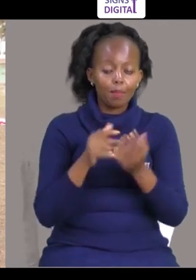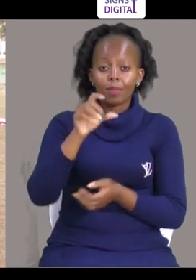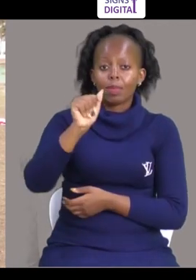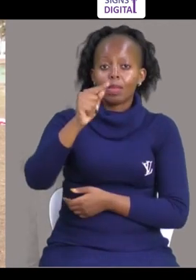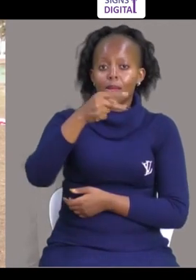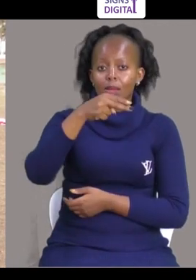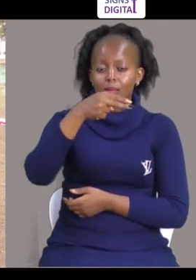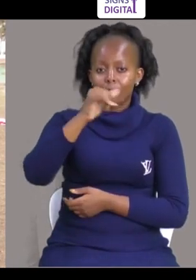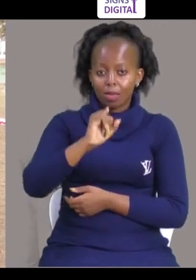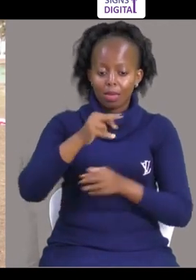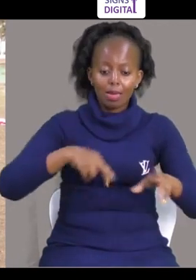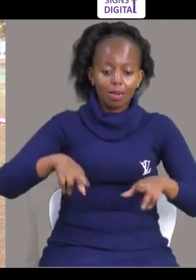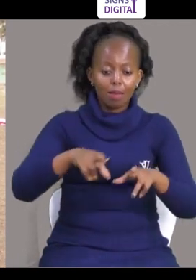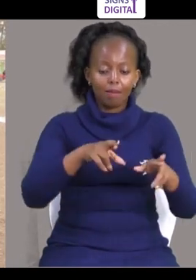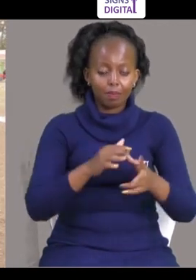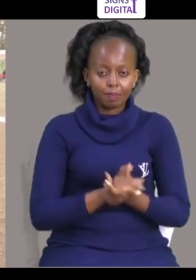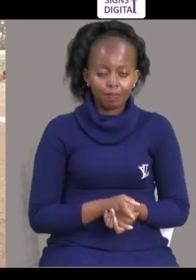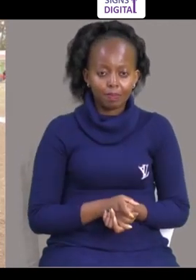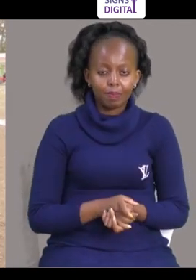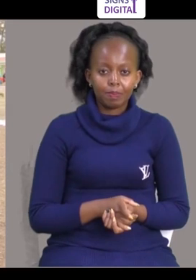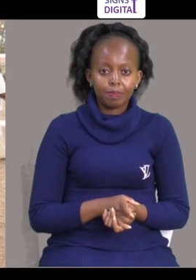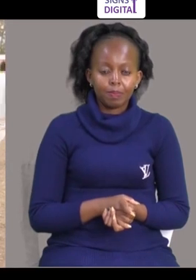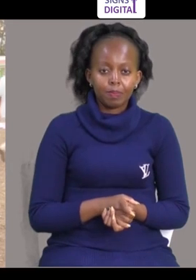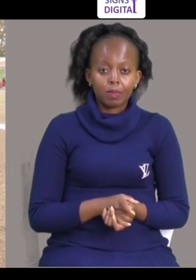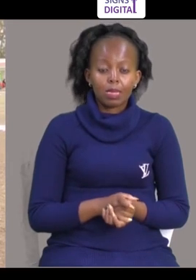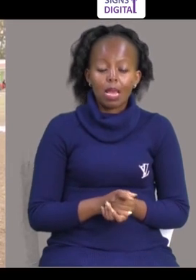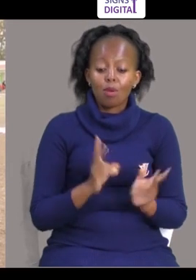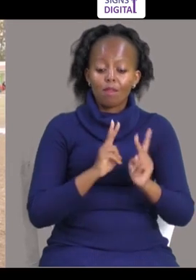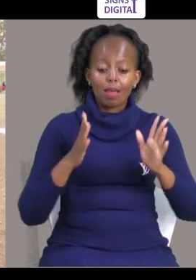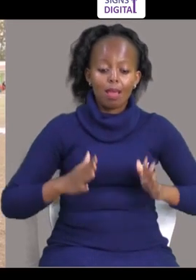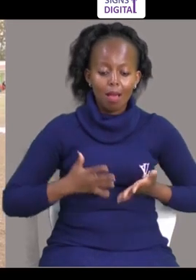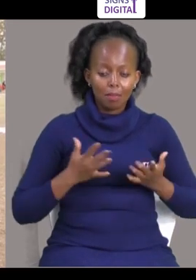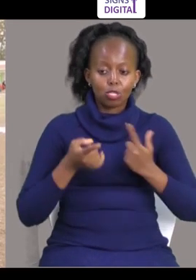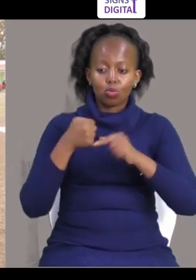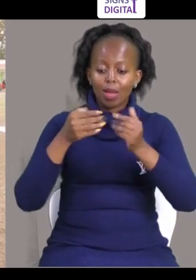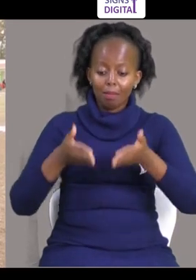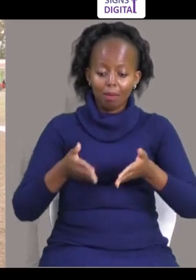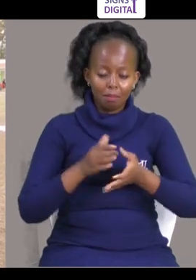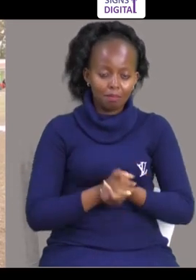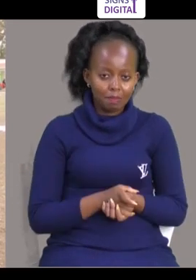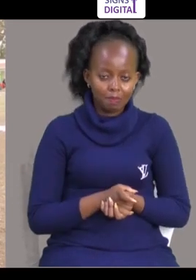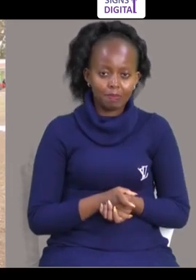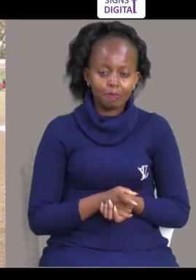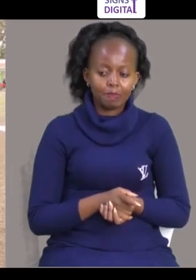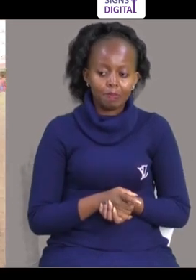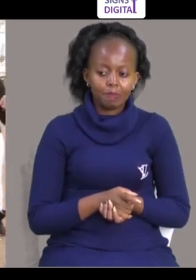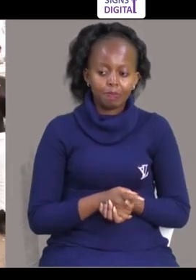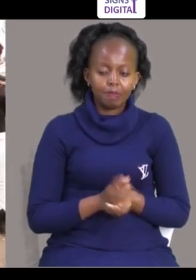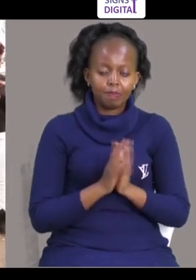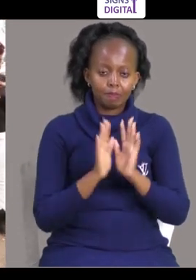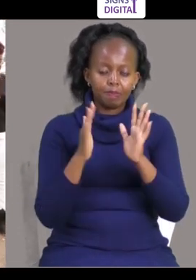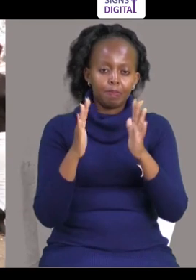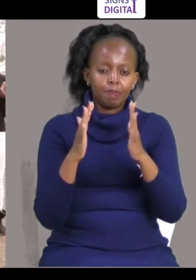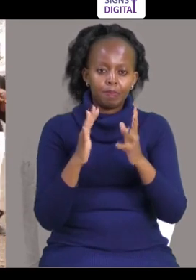authority hapa wa Ziriba na tumekuja ili tushirikia na njizi katika hiziku ya wale mamo